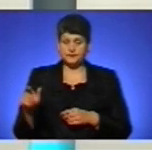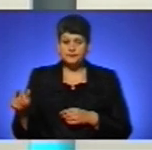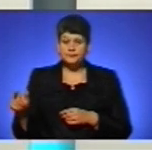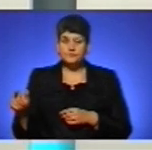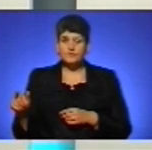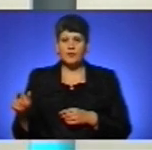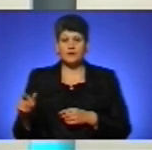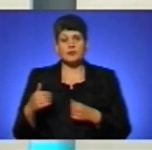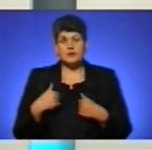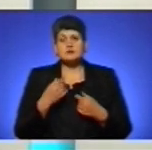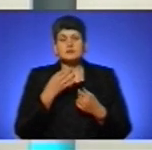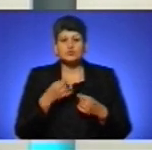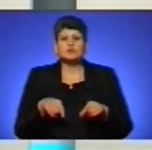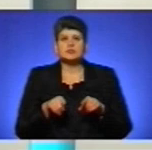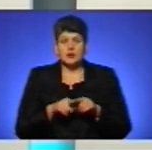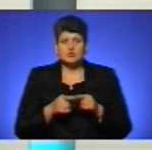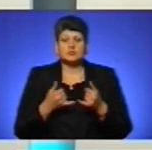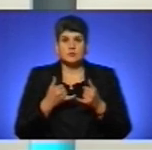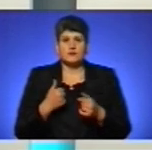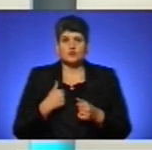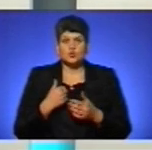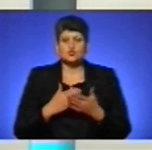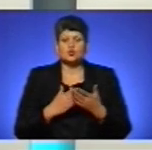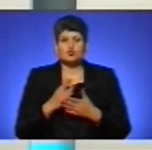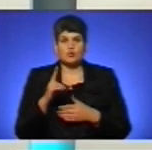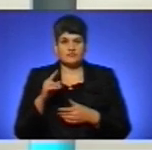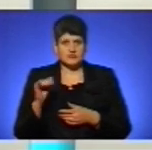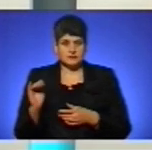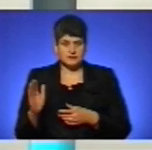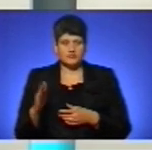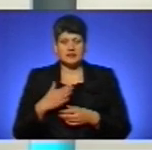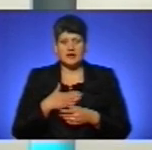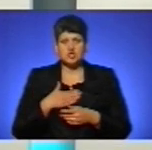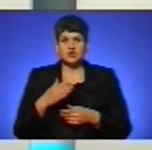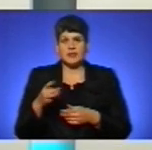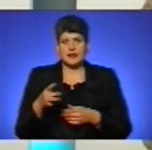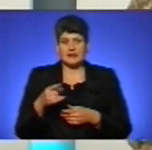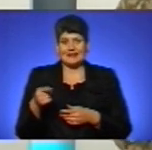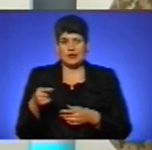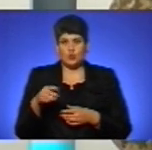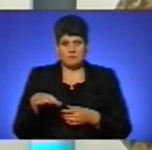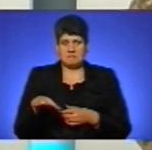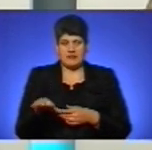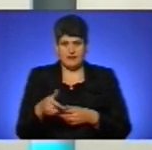Я скажу так, що для військовослужбовців нашого регіону, Тернопілля,